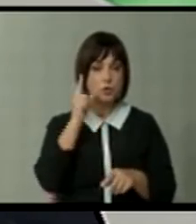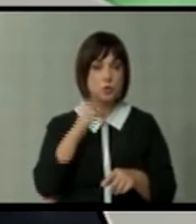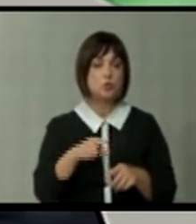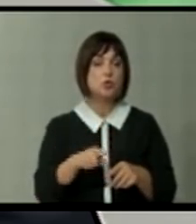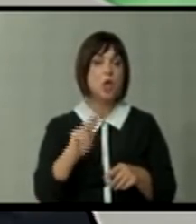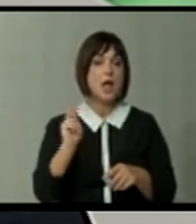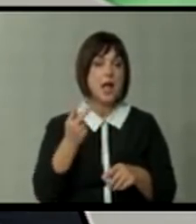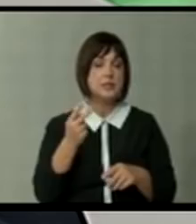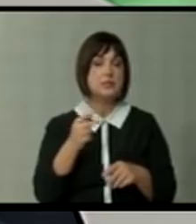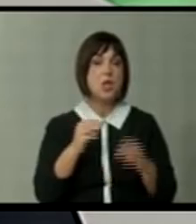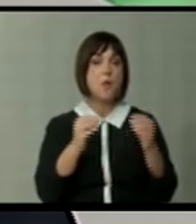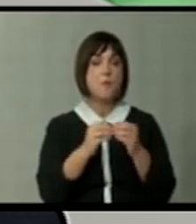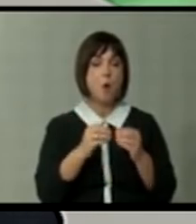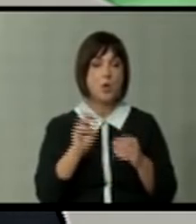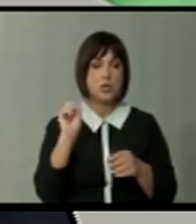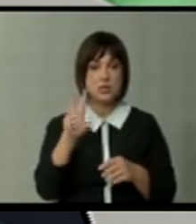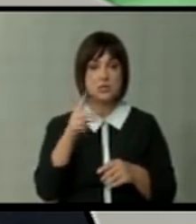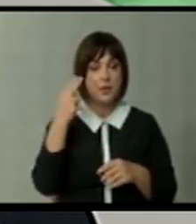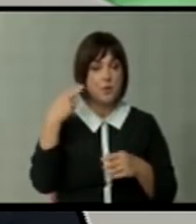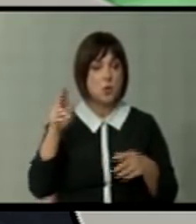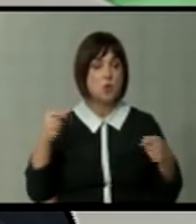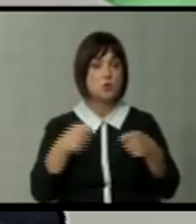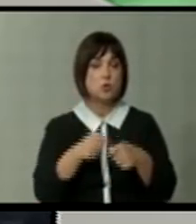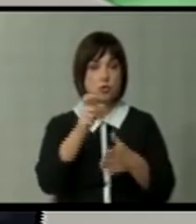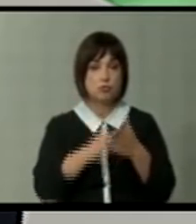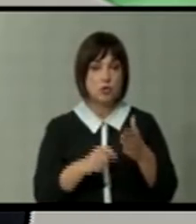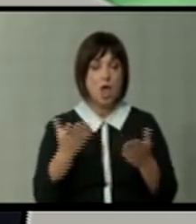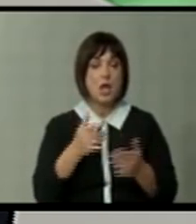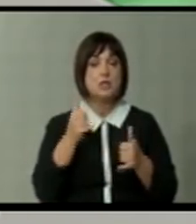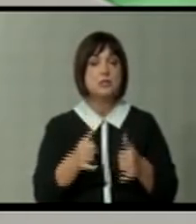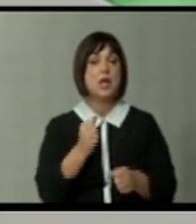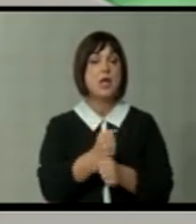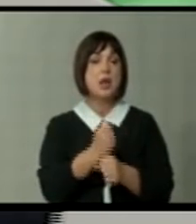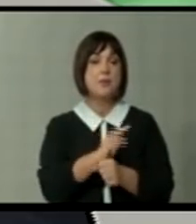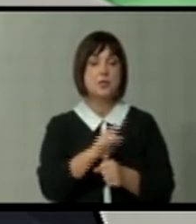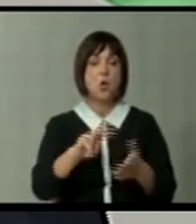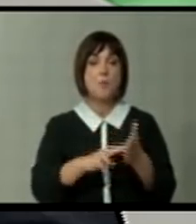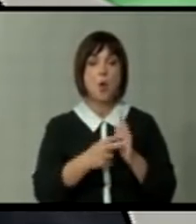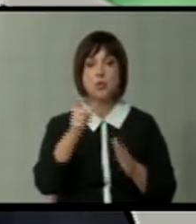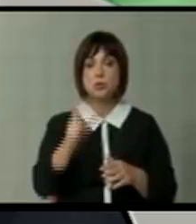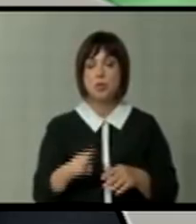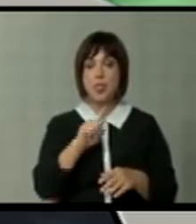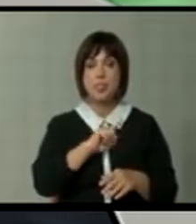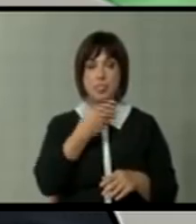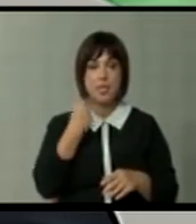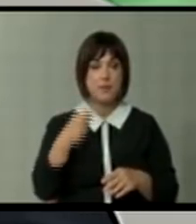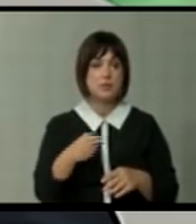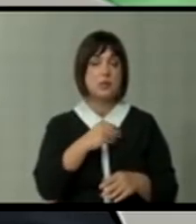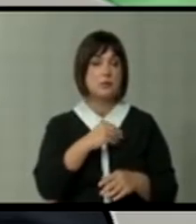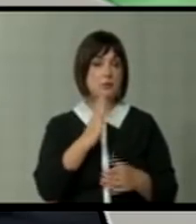шо ќе биде со овие ценовите на Международниот сојус, но како стојат сега, работите некои од политичарите нема да насреда во таа игра.